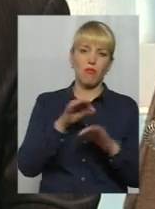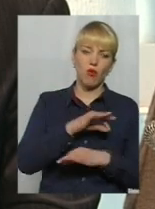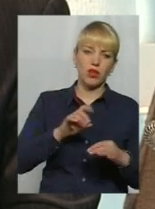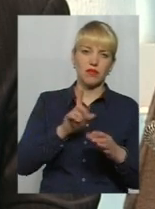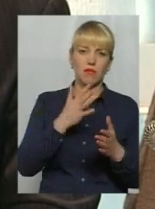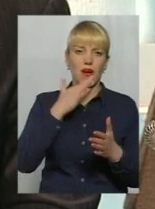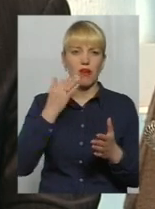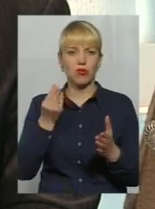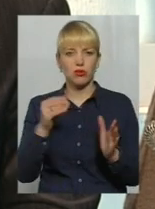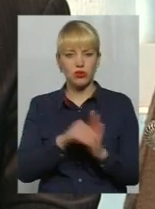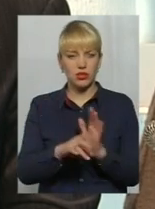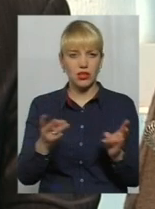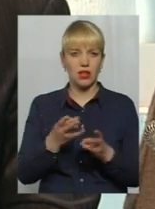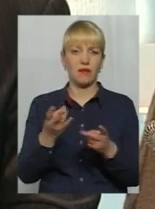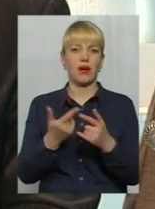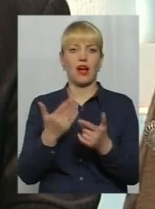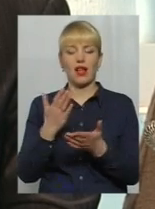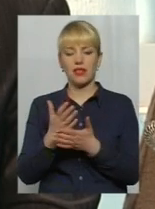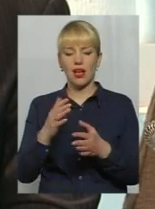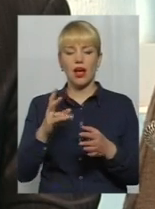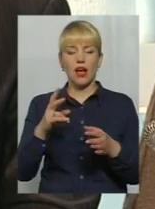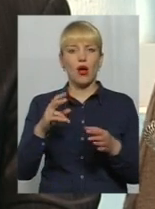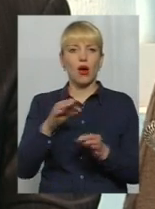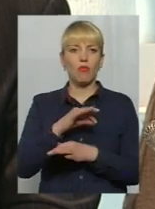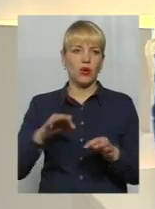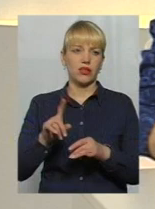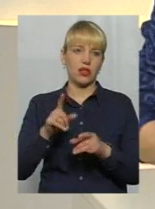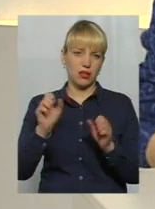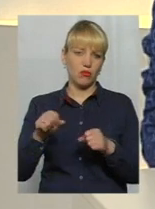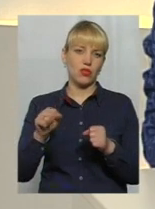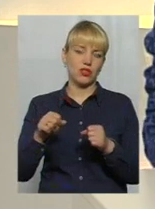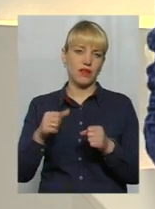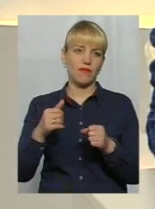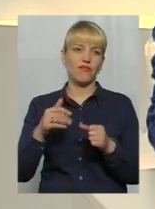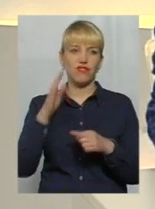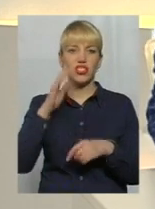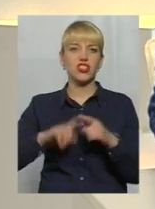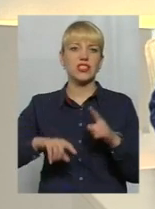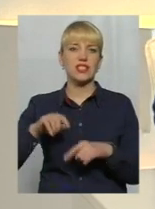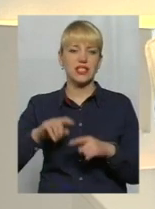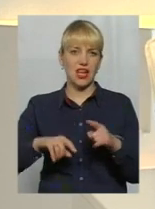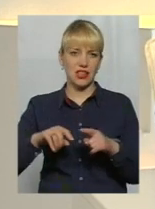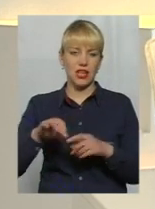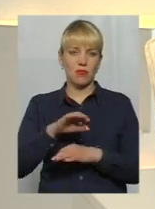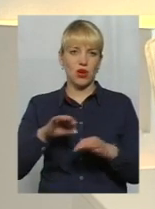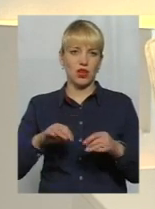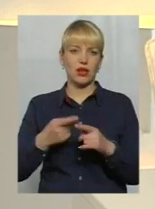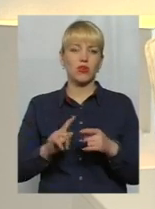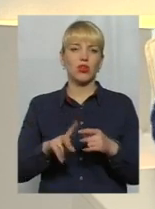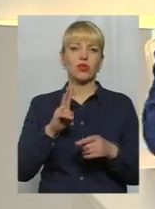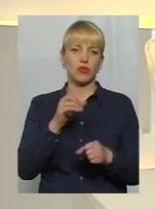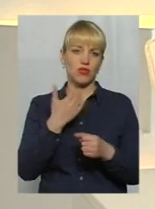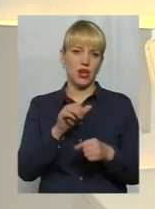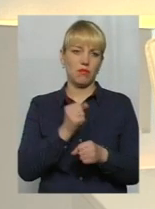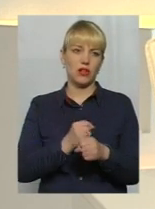проєкти, які доступні навіть вітчизняному, місцевому інвестору для співпрацівської ради. Про тих, хто вже працює в обласному центрі,